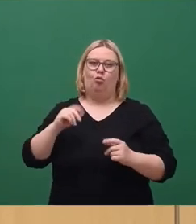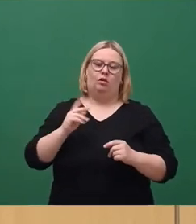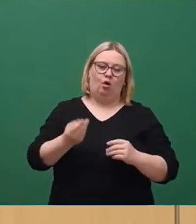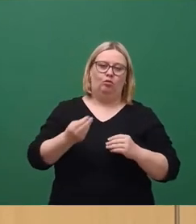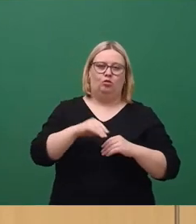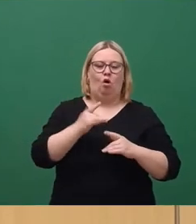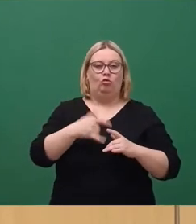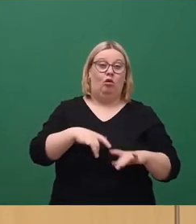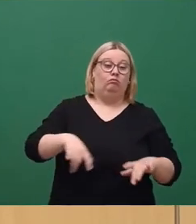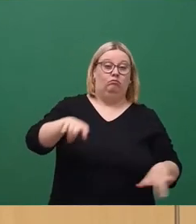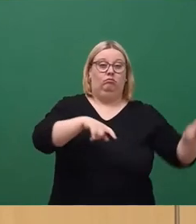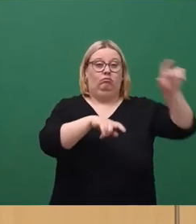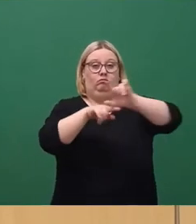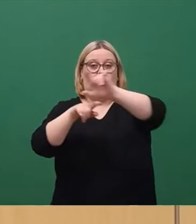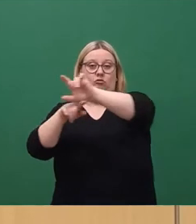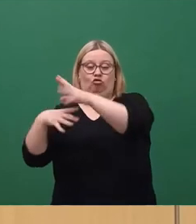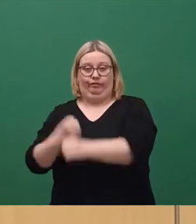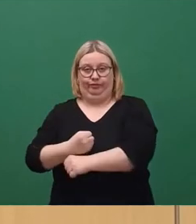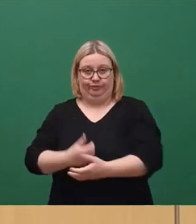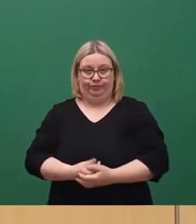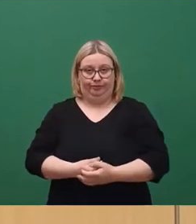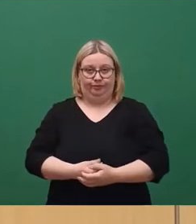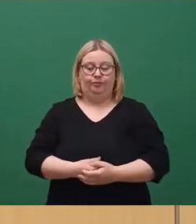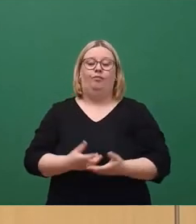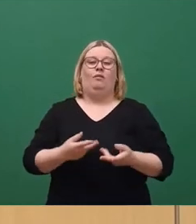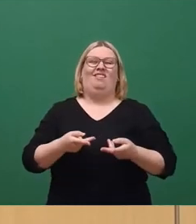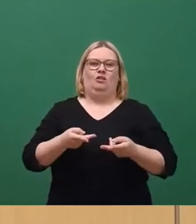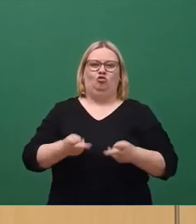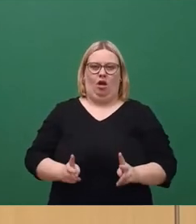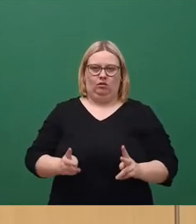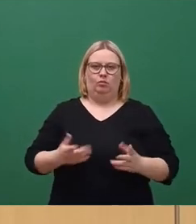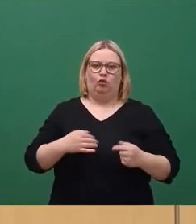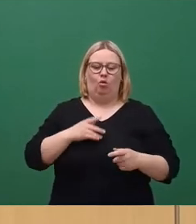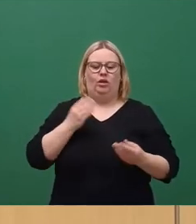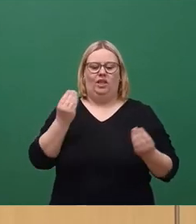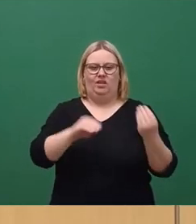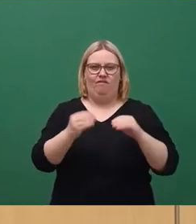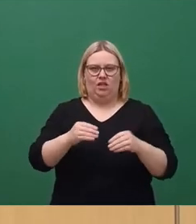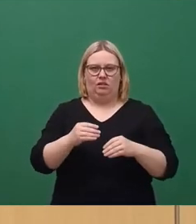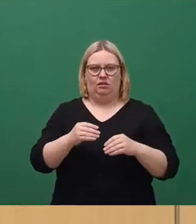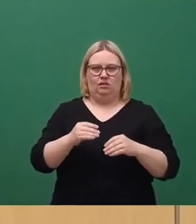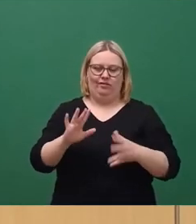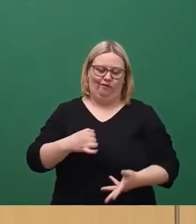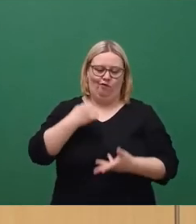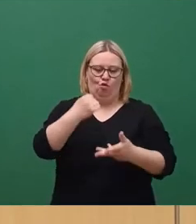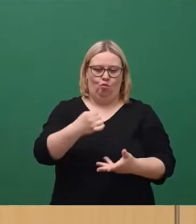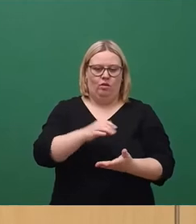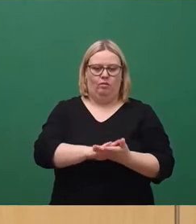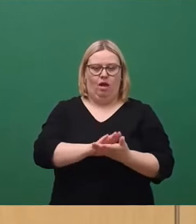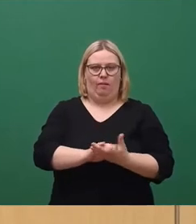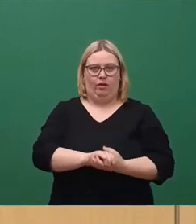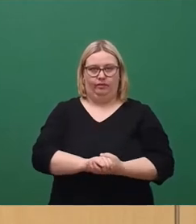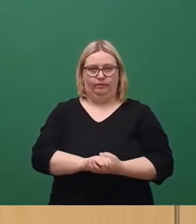Bereichen noch etwas draufgegeben werden. Die Stadt behält ihr hohes Investvolumen auch in diesen schweren Zeiten aufrecht.